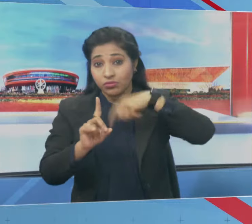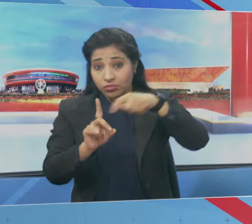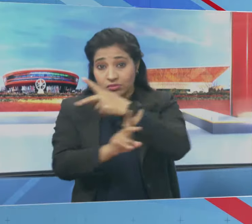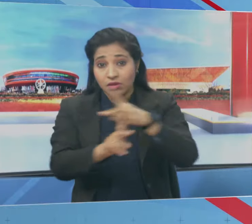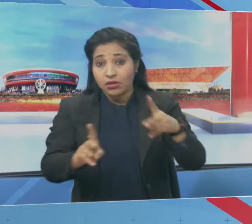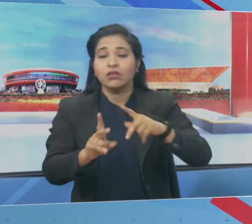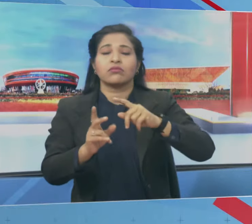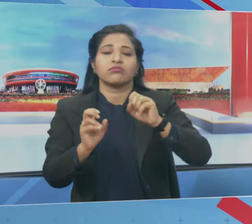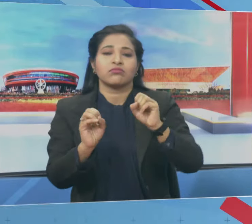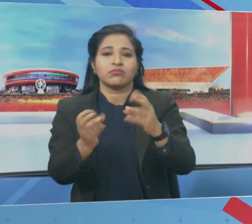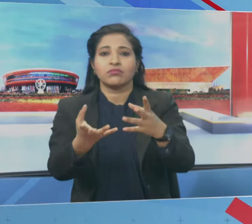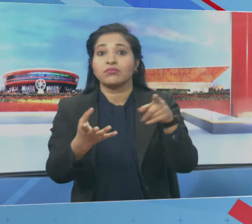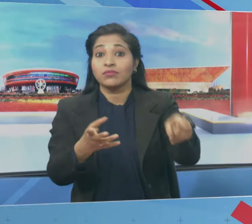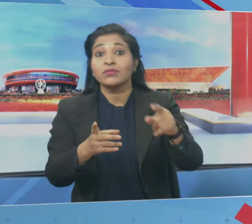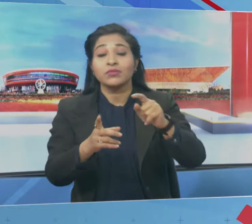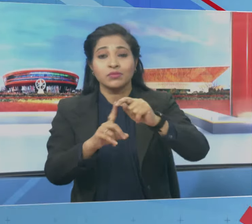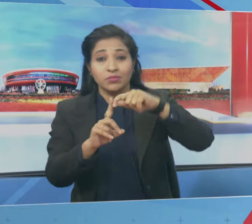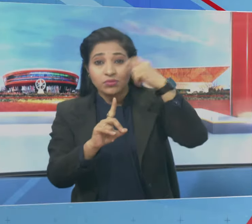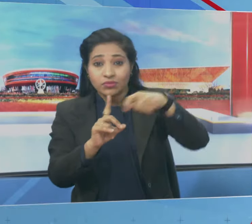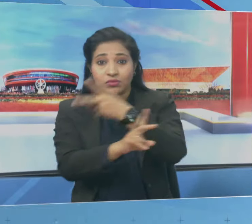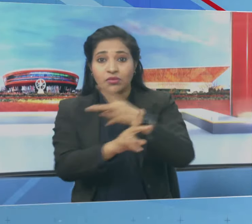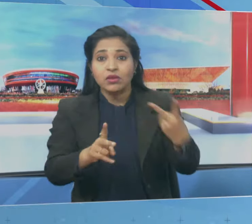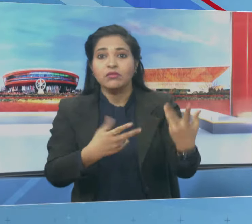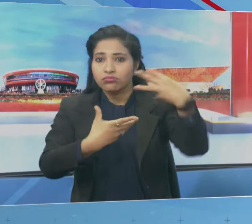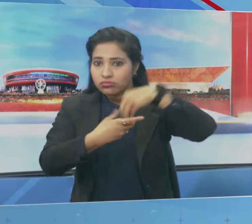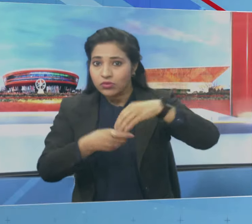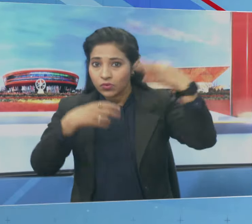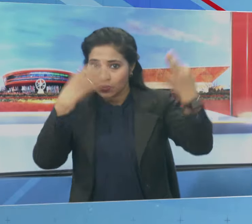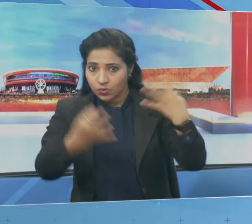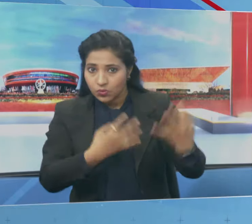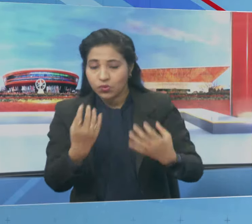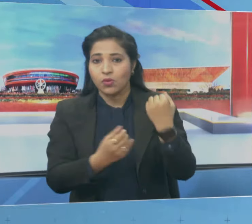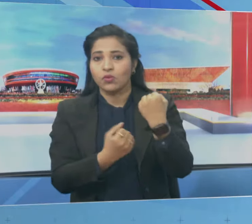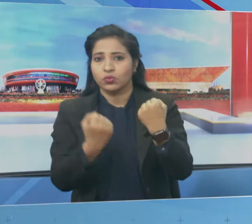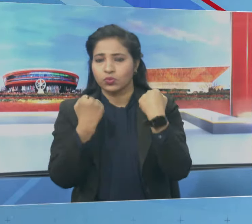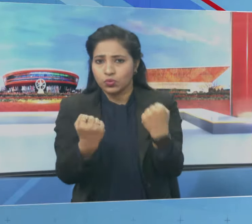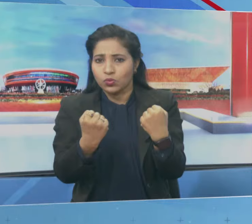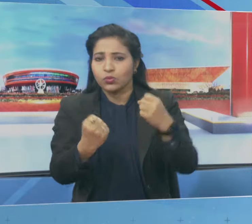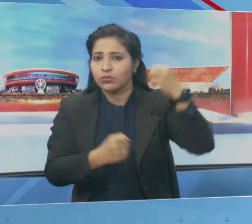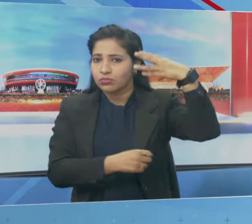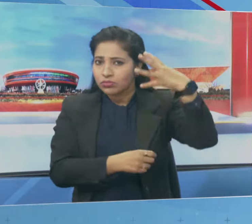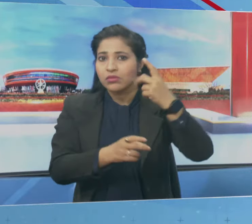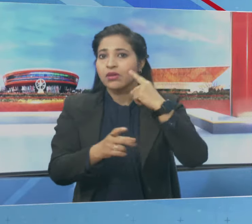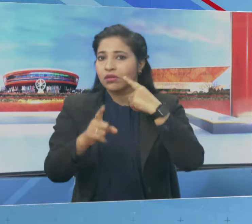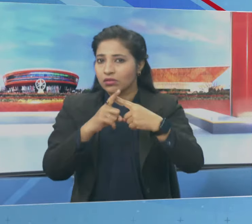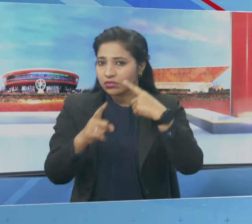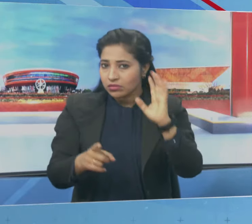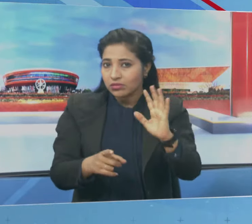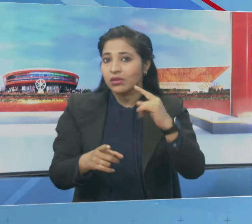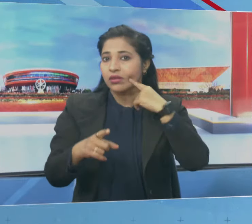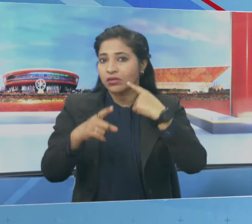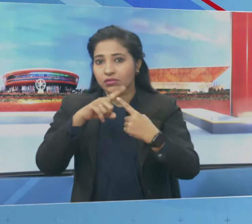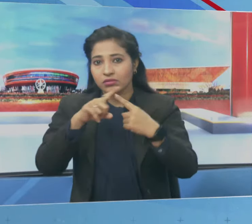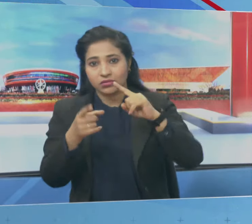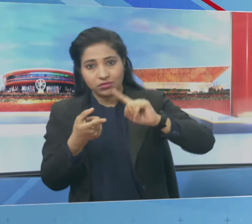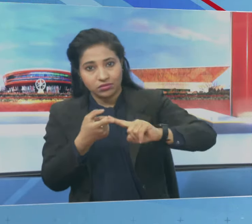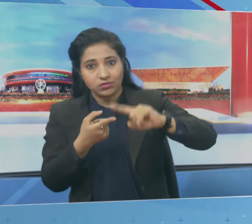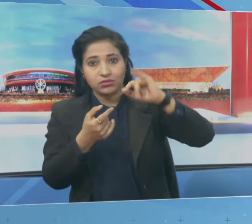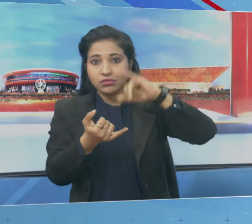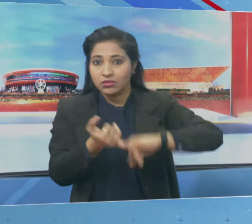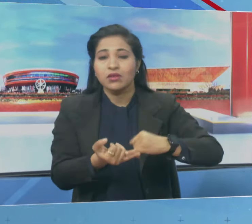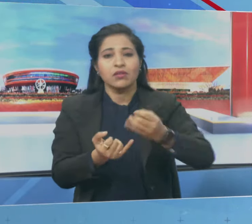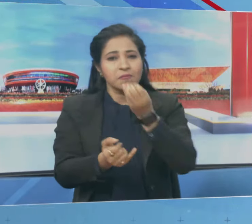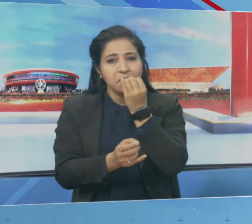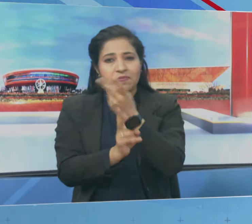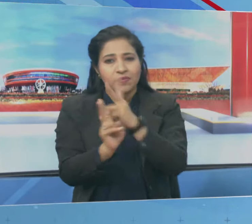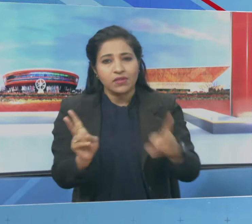शुभारम करेंगे ये परियोजनाओं वी निर्माण नवीकरणिय उर्जा, आईटी और आईटी ईएस, खाद्य प्रसंसकरण,